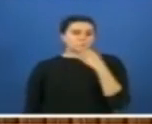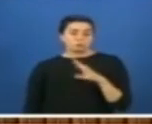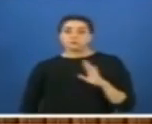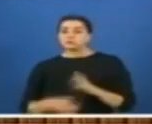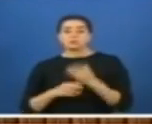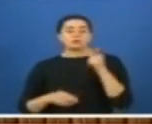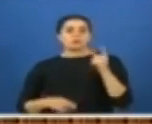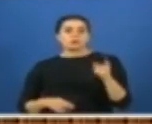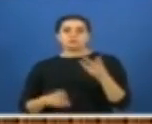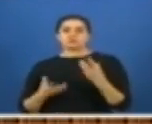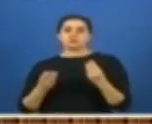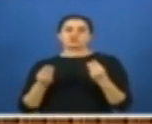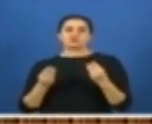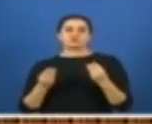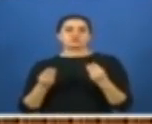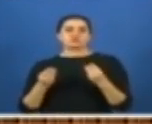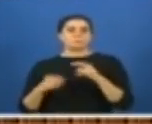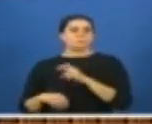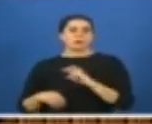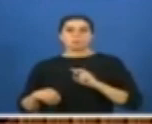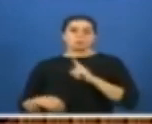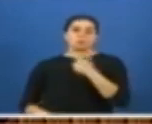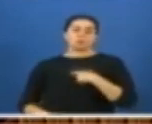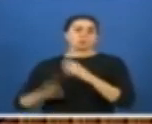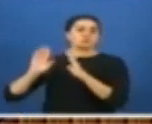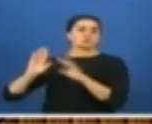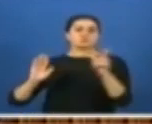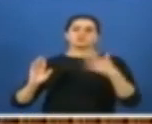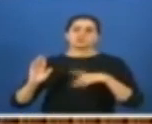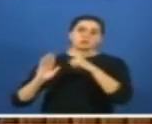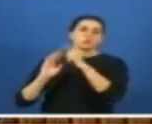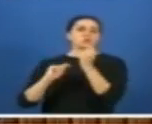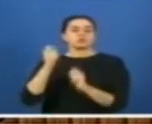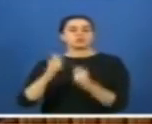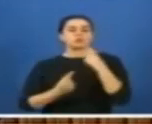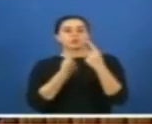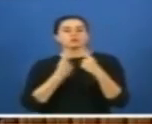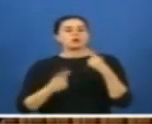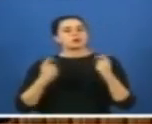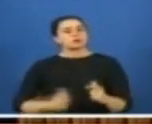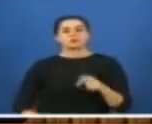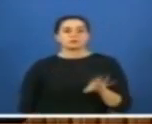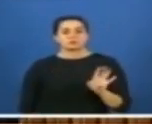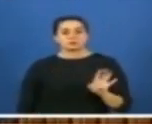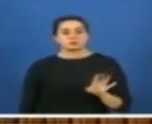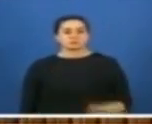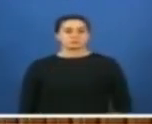o ulu bir makamdır. Oraya her isteyenin istediği gibi konuşacağı bir alan değildir orası.